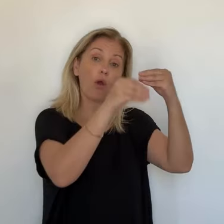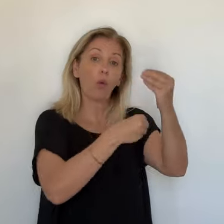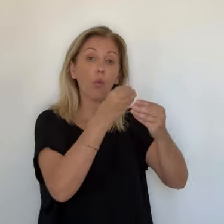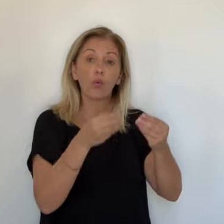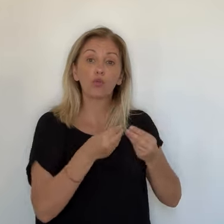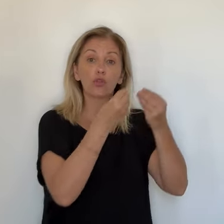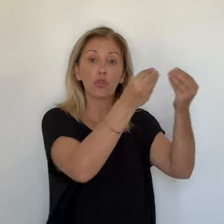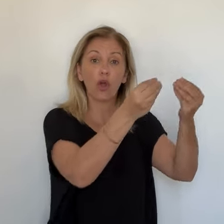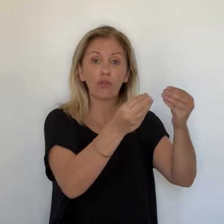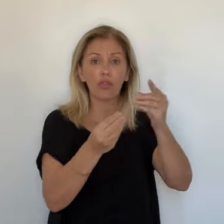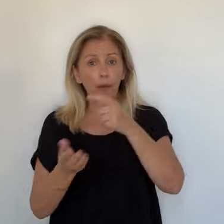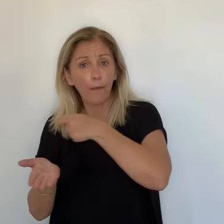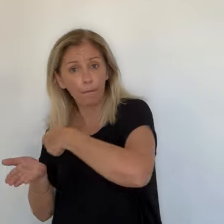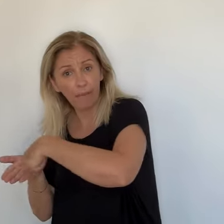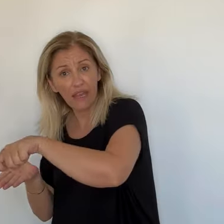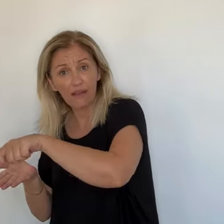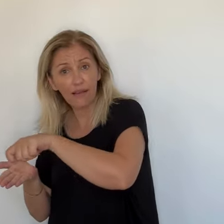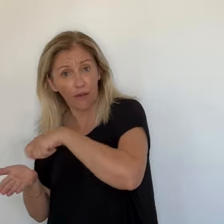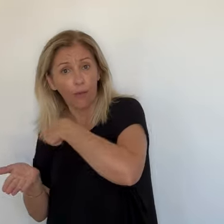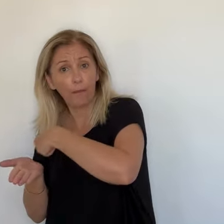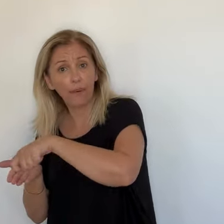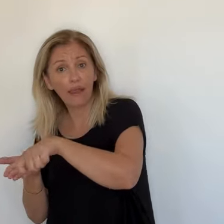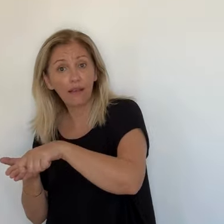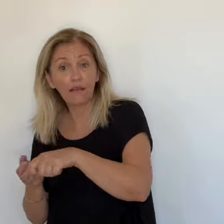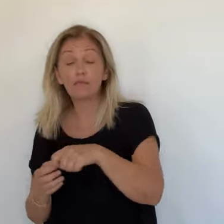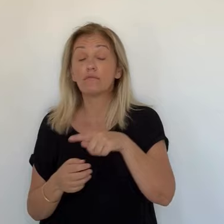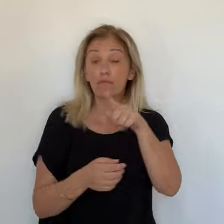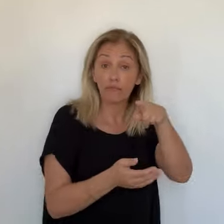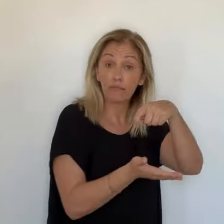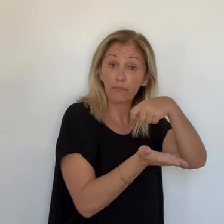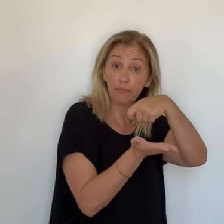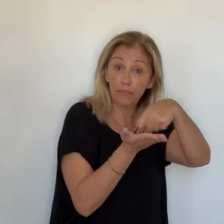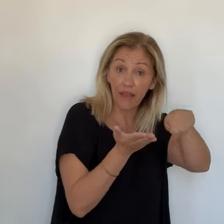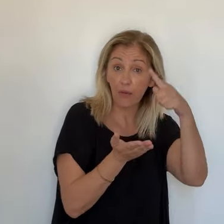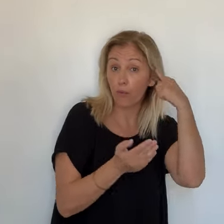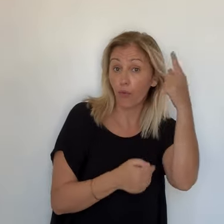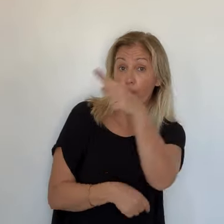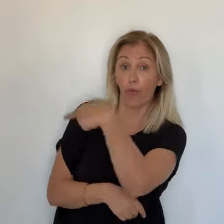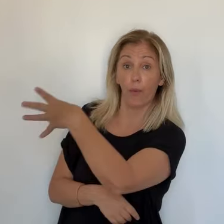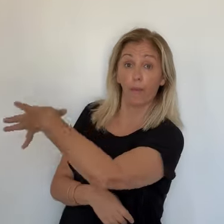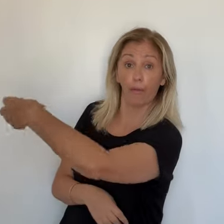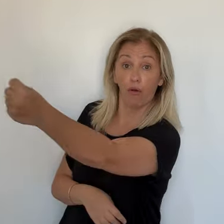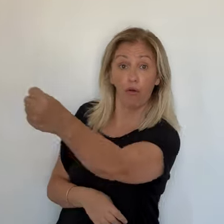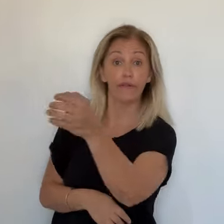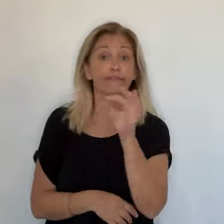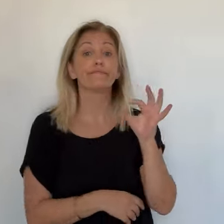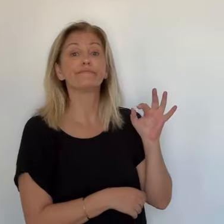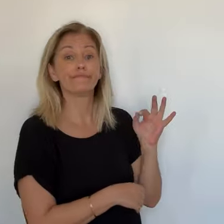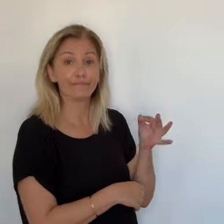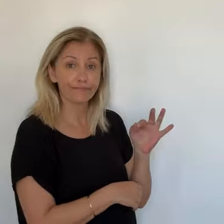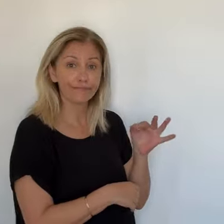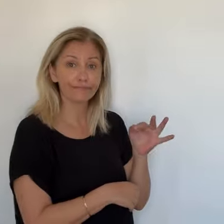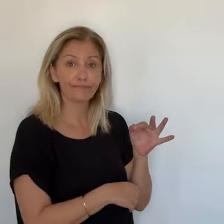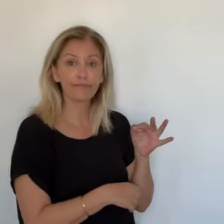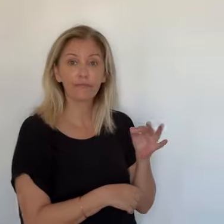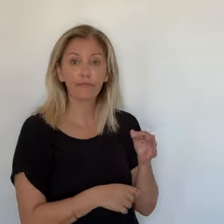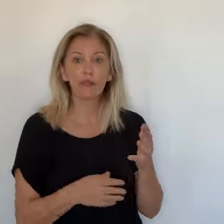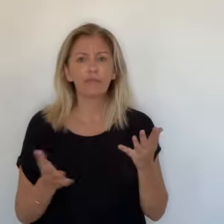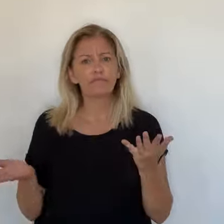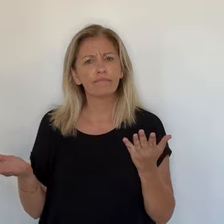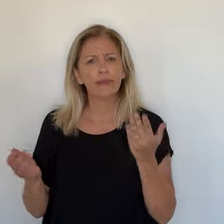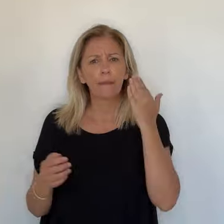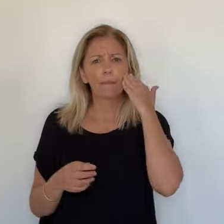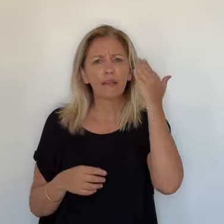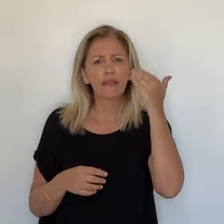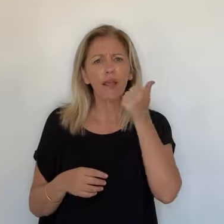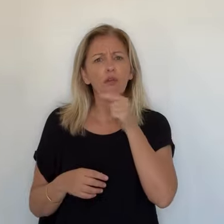d'eau, d'énergie et de gaz carbonique selon l'ADEME. Pour cela, en revanche, il faudrait une autre collecte pour que les bouteilles ne soient plus brisées. L